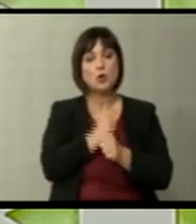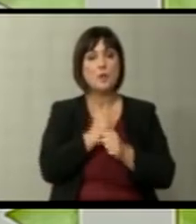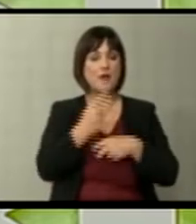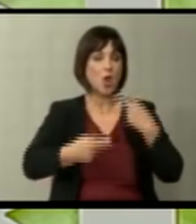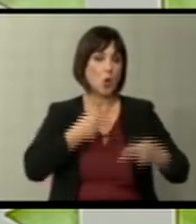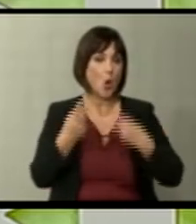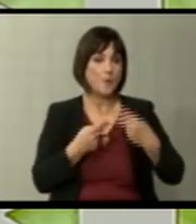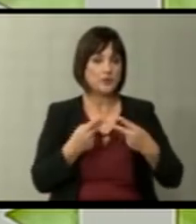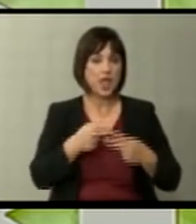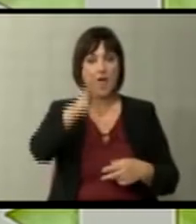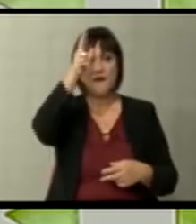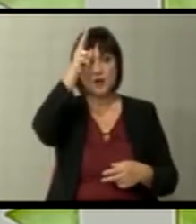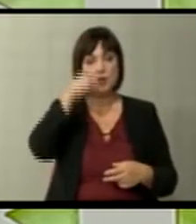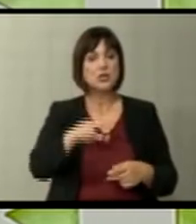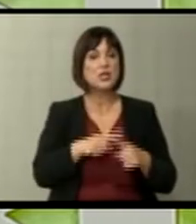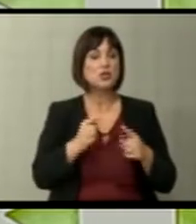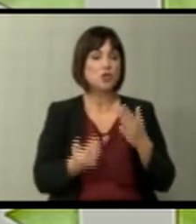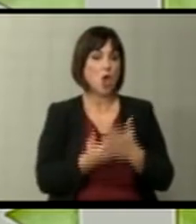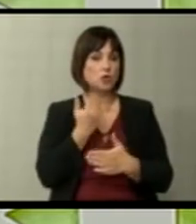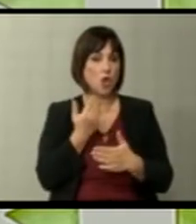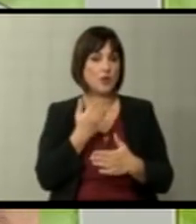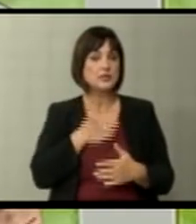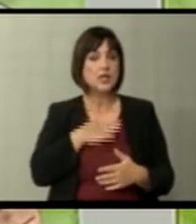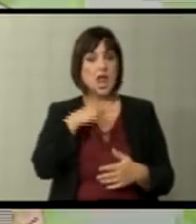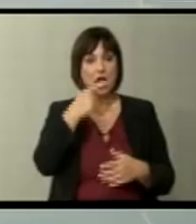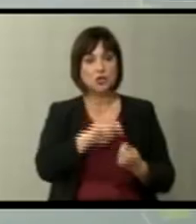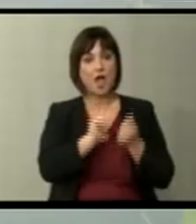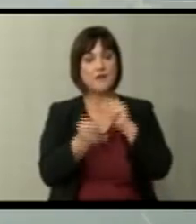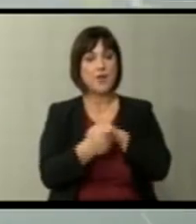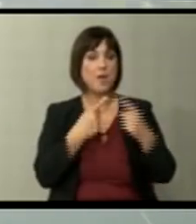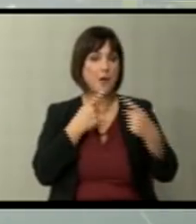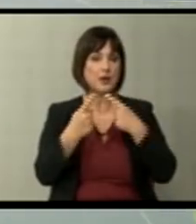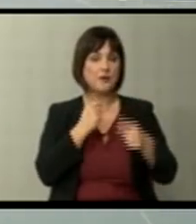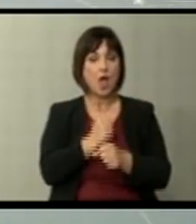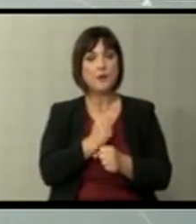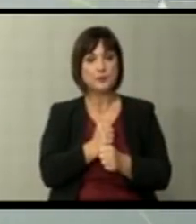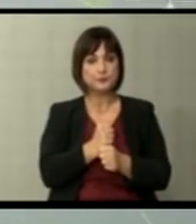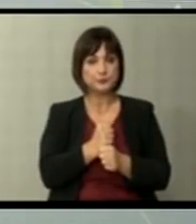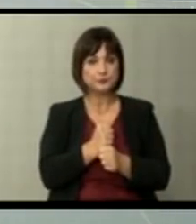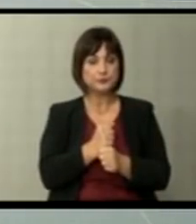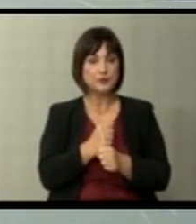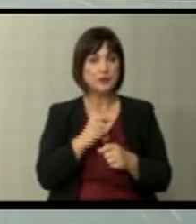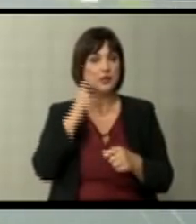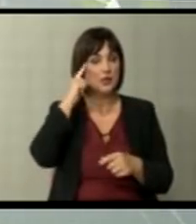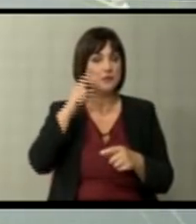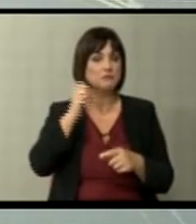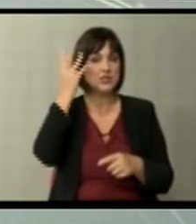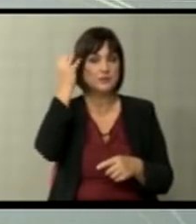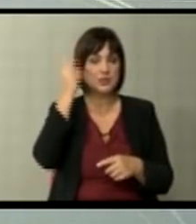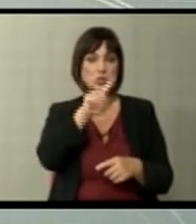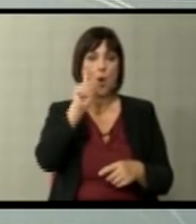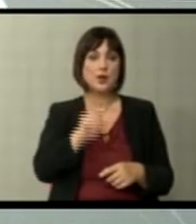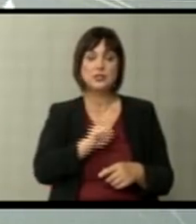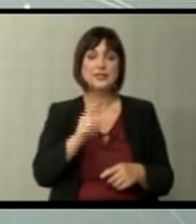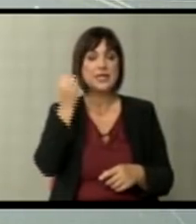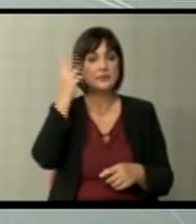комисијата. За Франција е ова нешто Саката да кажете, реформите на преговорачкиот процес се измислено прашање? Не